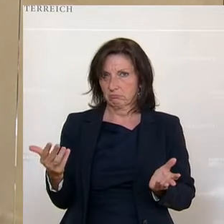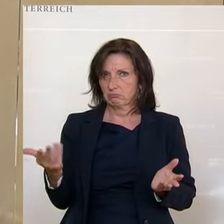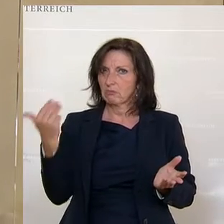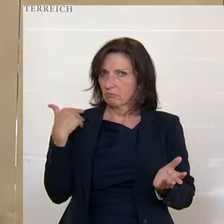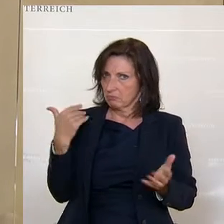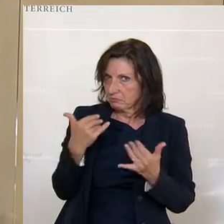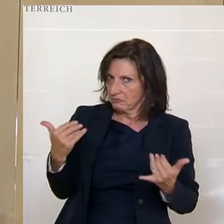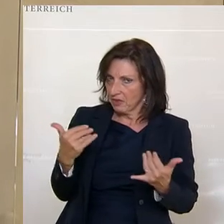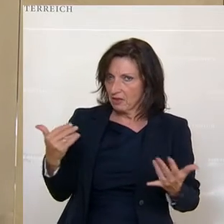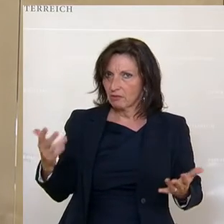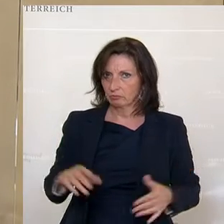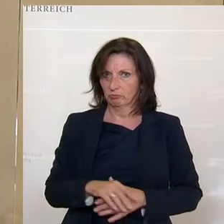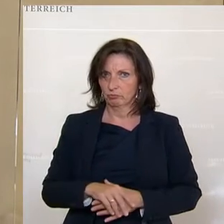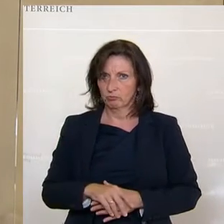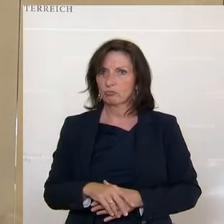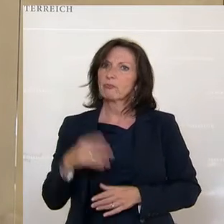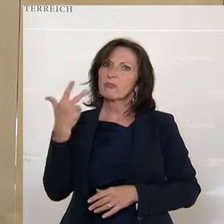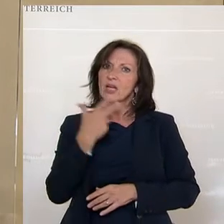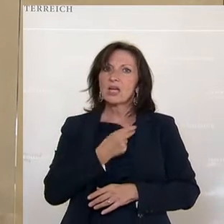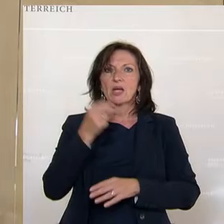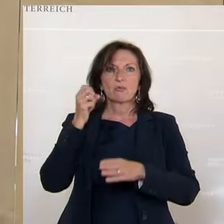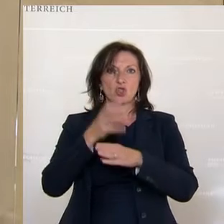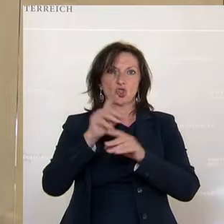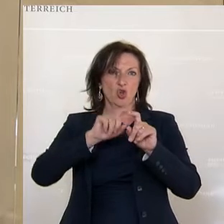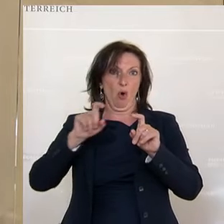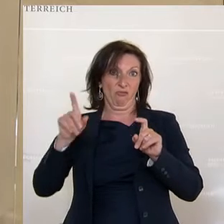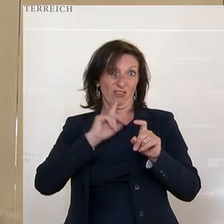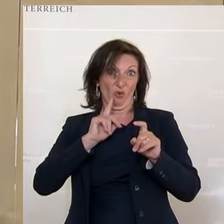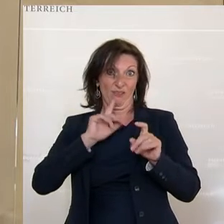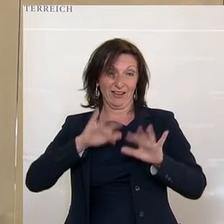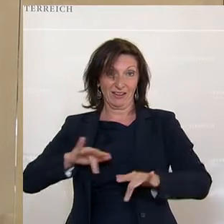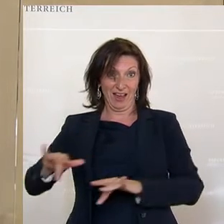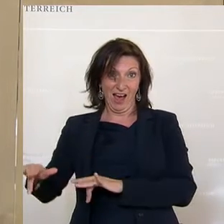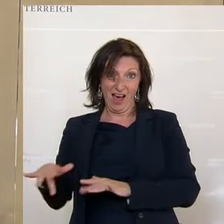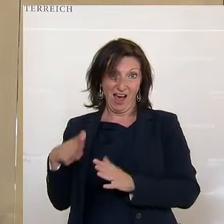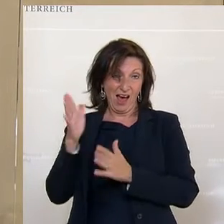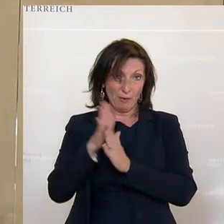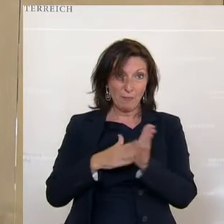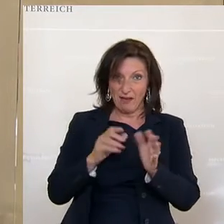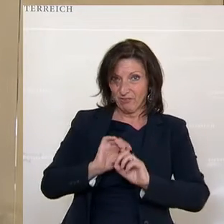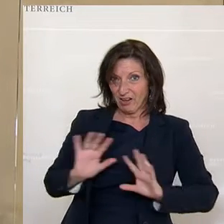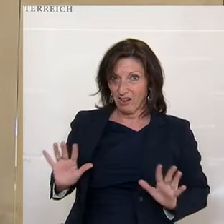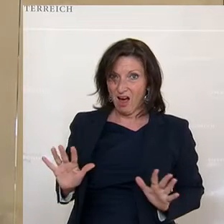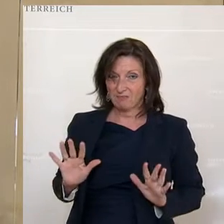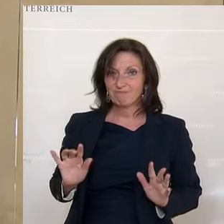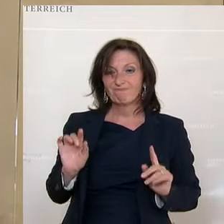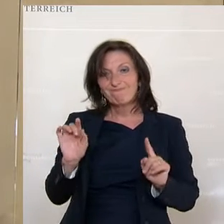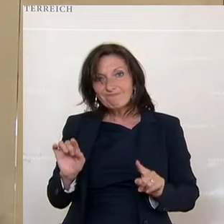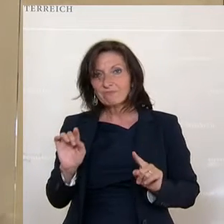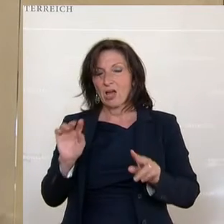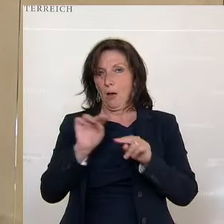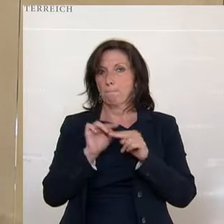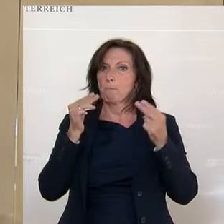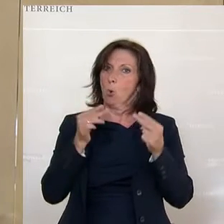dann so, dass eben der Impfstoff als solches Mangelware war. Von Anfang an war aber auch klar bei dieser ganzen Geschichte, der Bund